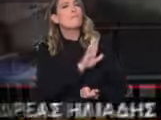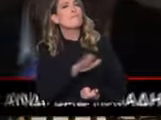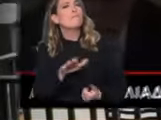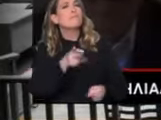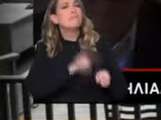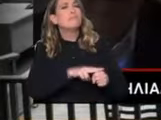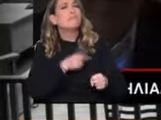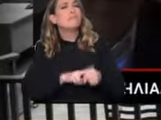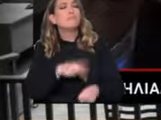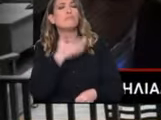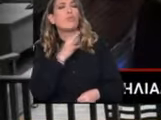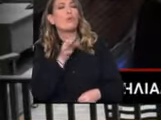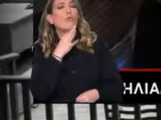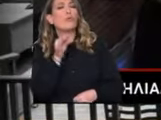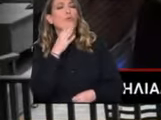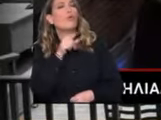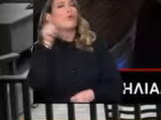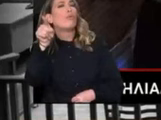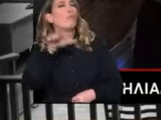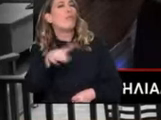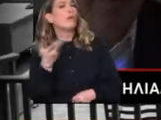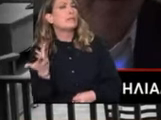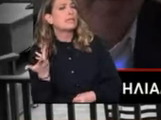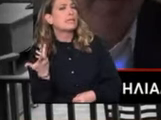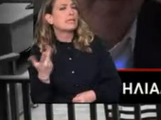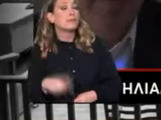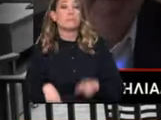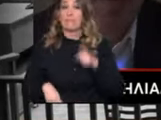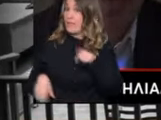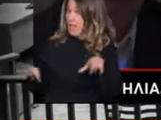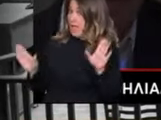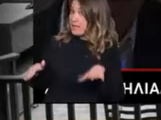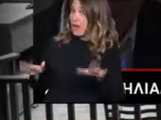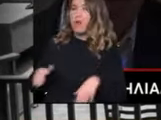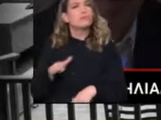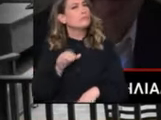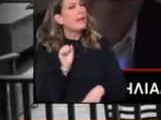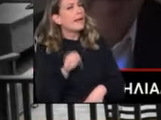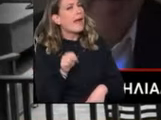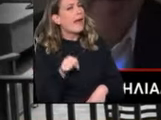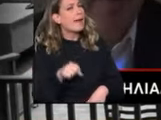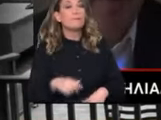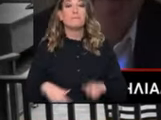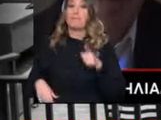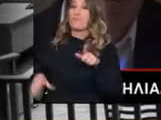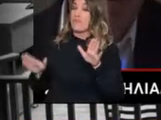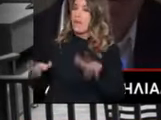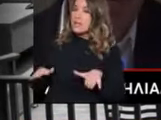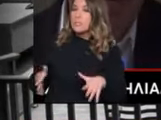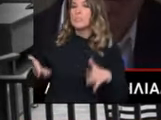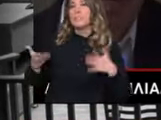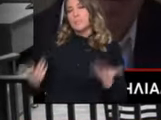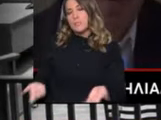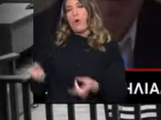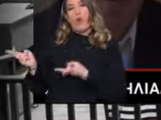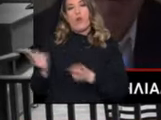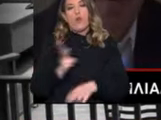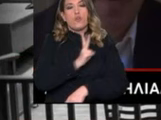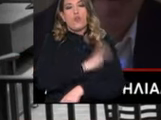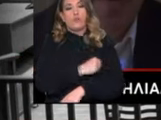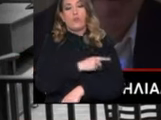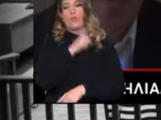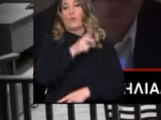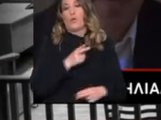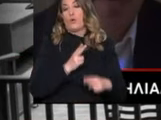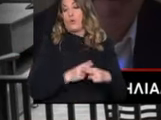κορνίζες. Γιατρέ, για πείτε μου, για το παιδάκι. Για τον Άγγελο. Ναι. Ο Άγγελος μετά την ιστορία του βρέθηκε σε ένα νοσοκομείο